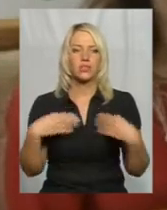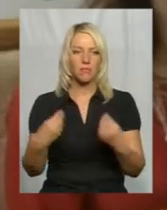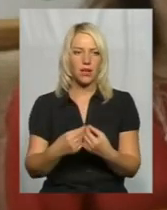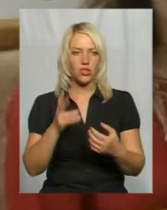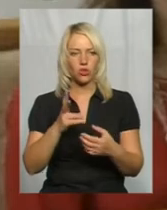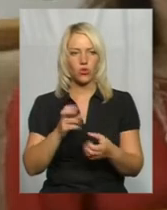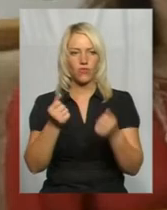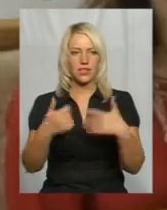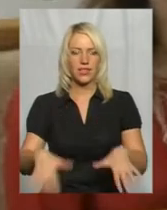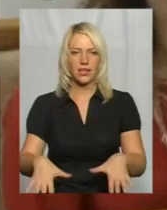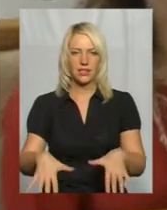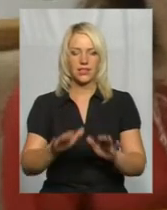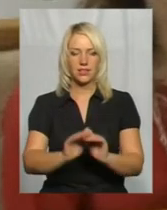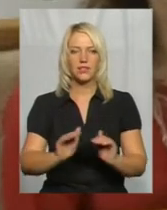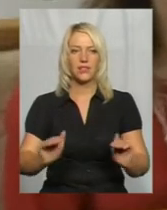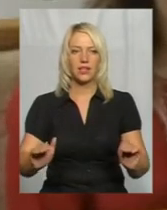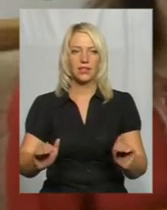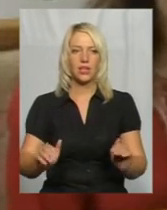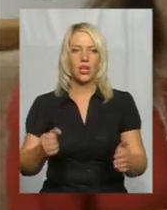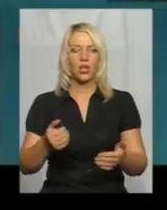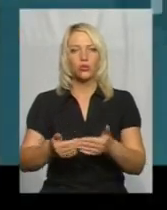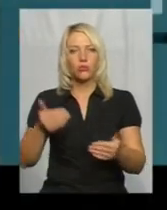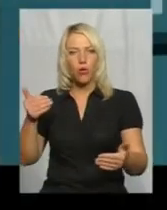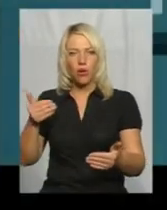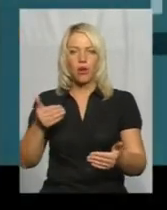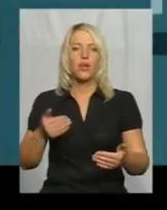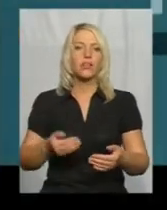втратили дітей до народження.